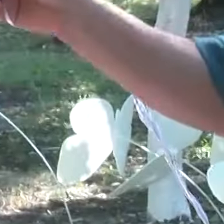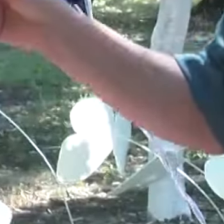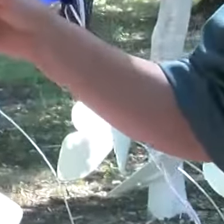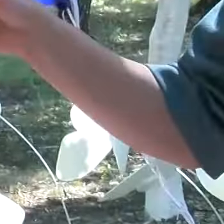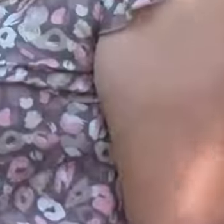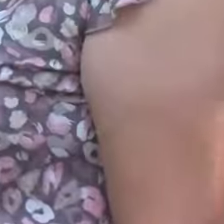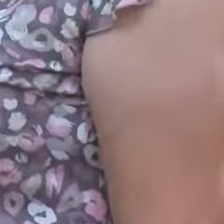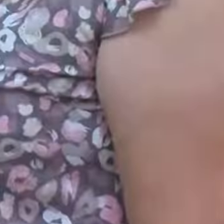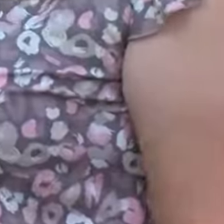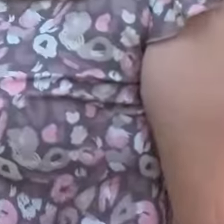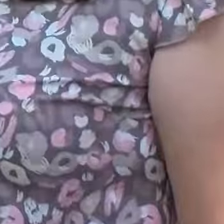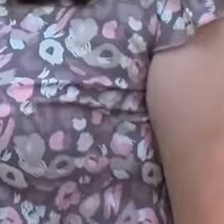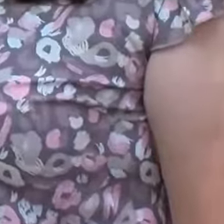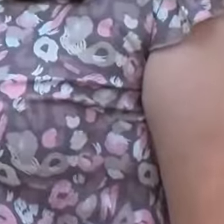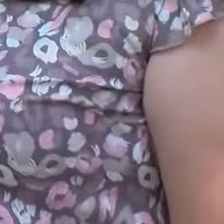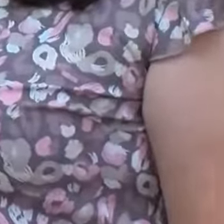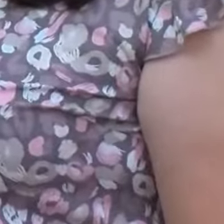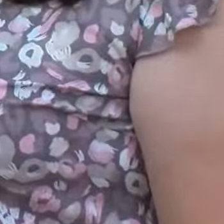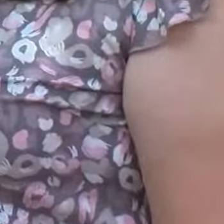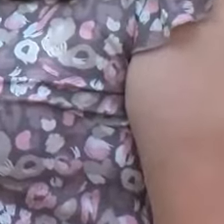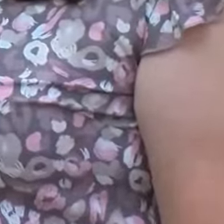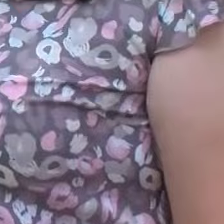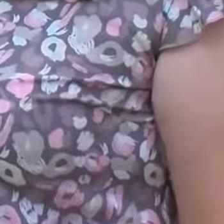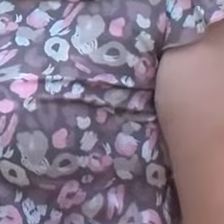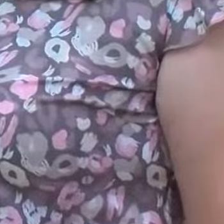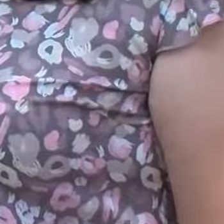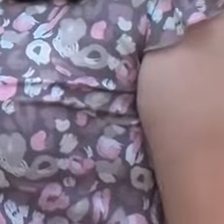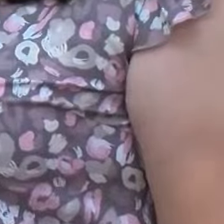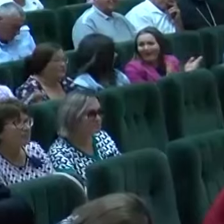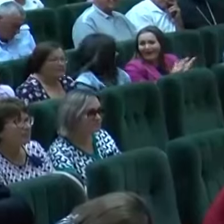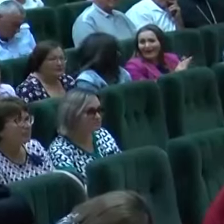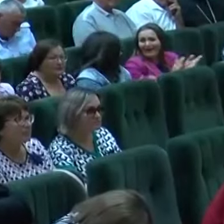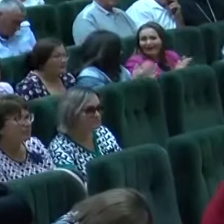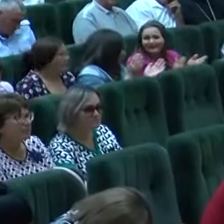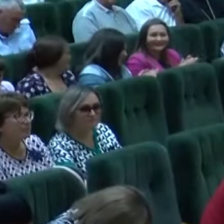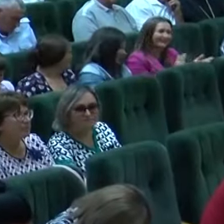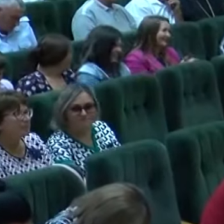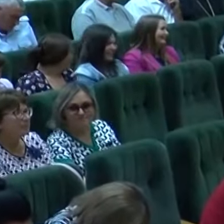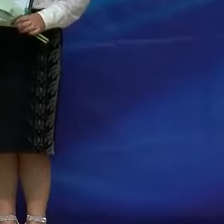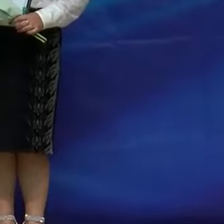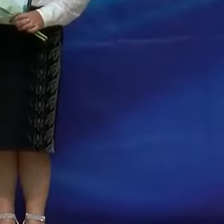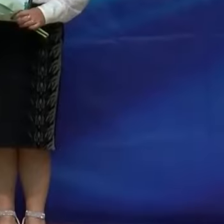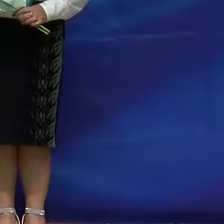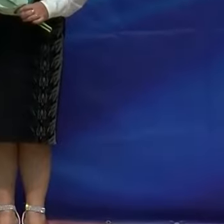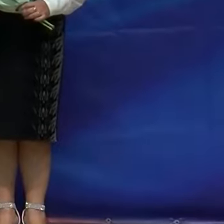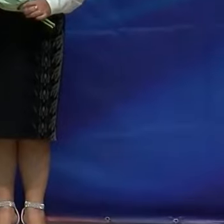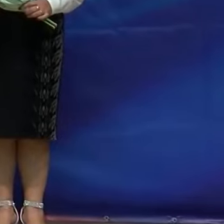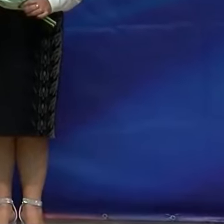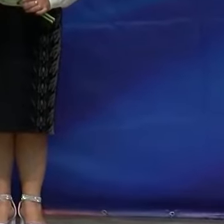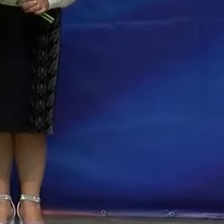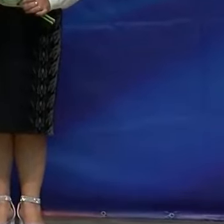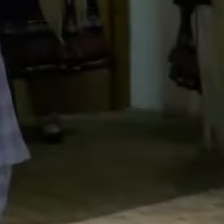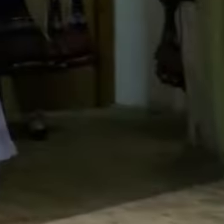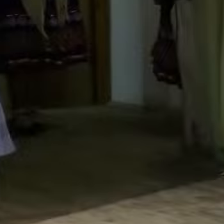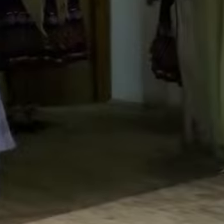праздник хороший для всех жителей и вообще для всего района праздник. В этот день награждение жителей-передовиков